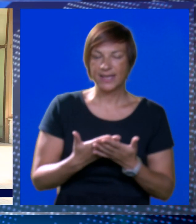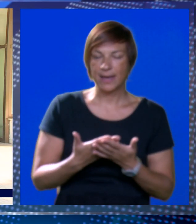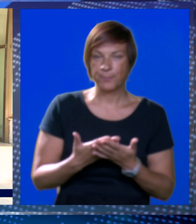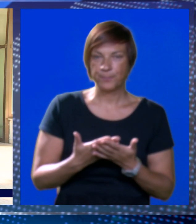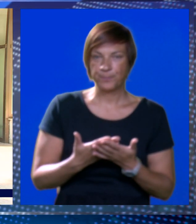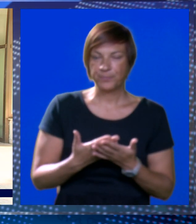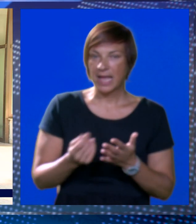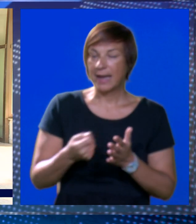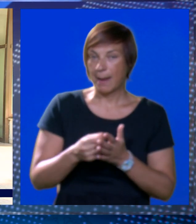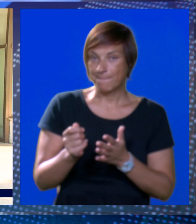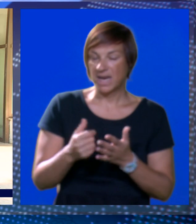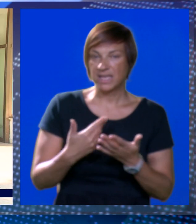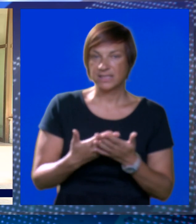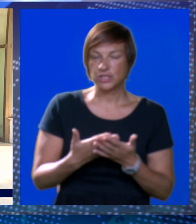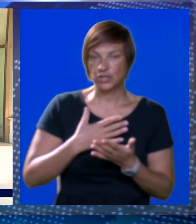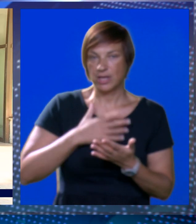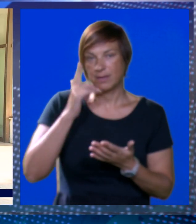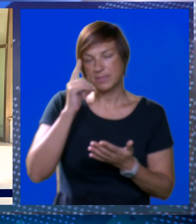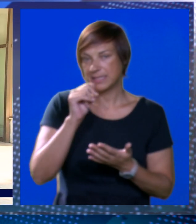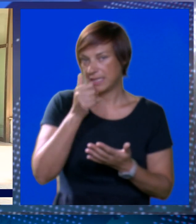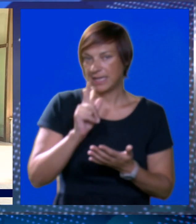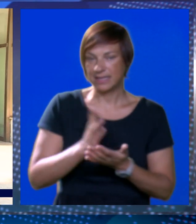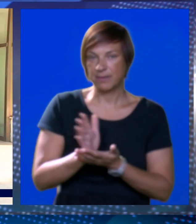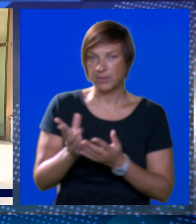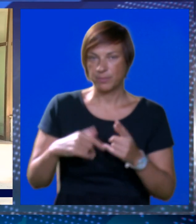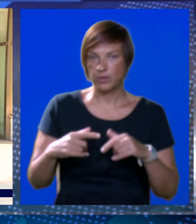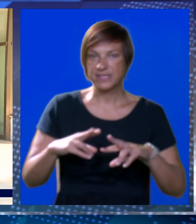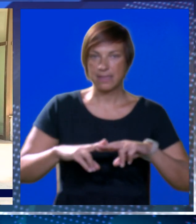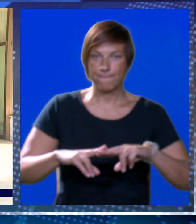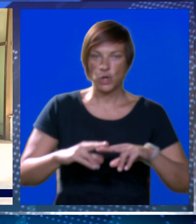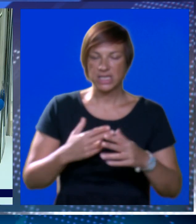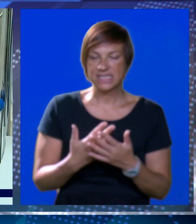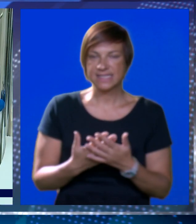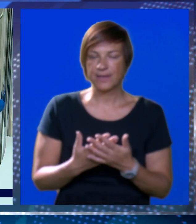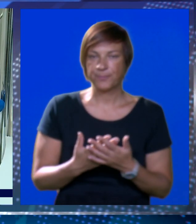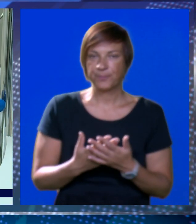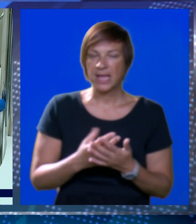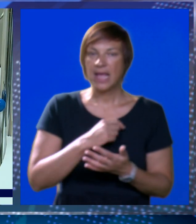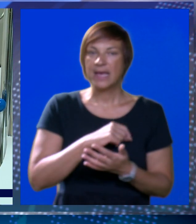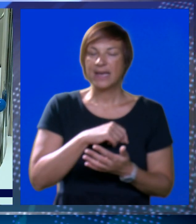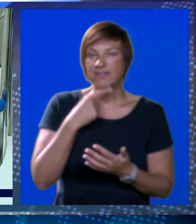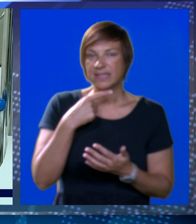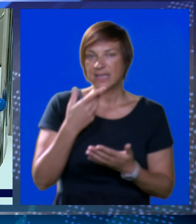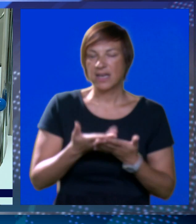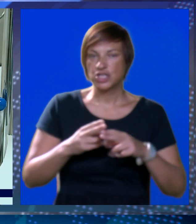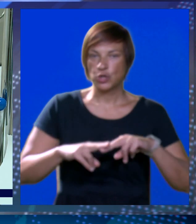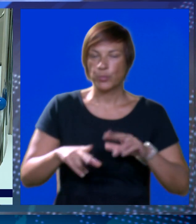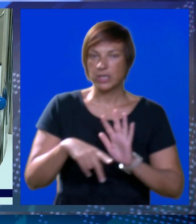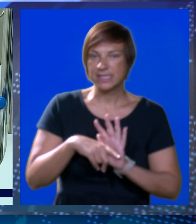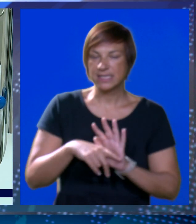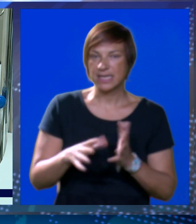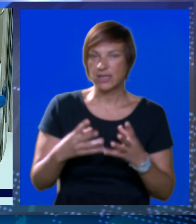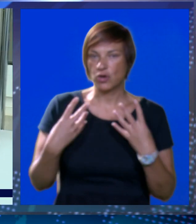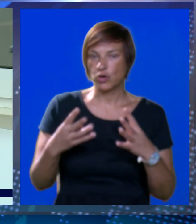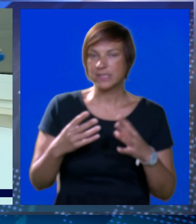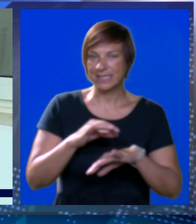tekuće potrošnje plaćati, što zaista ja mislim da nikad nije bio slučaju povijesti bolnice. Inače ravnatelističe kako u bolnici